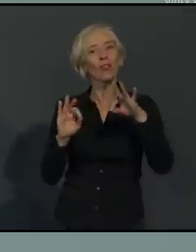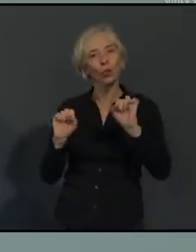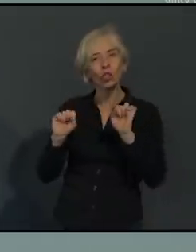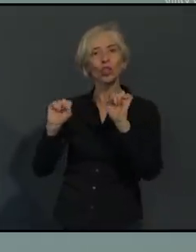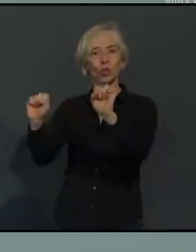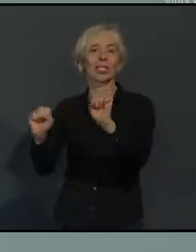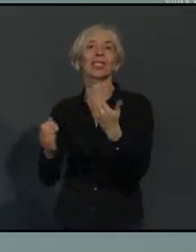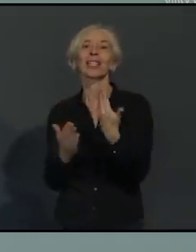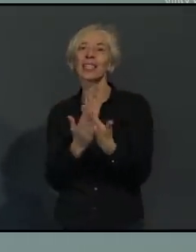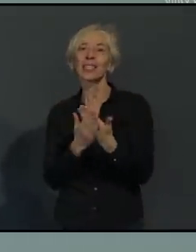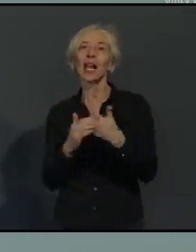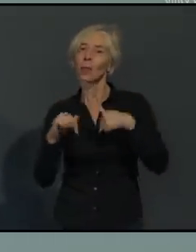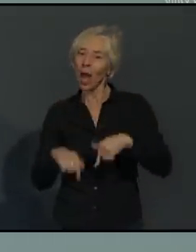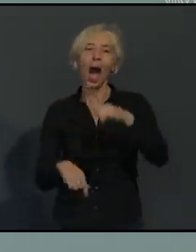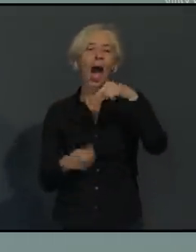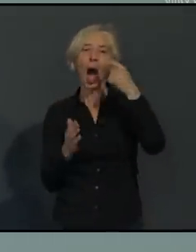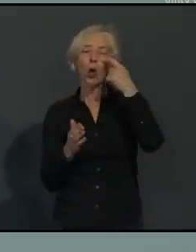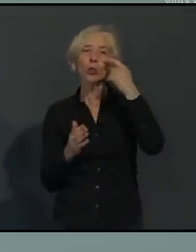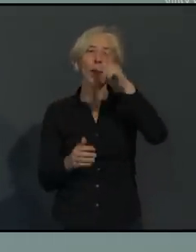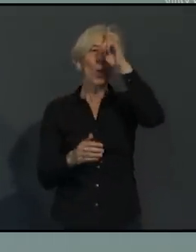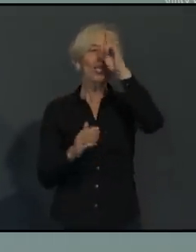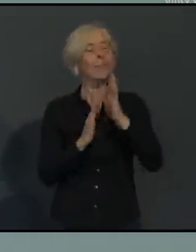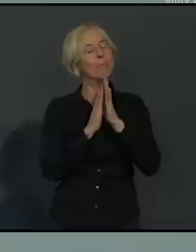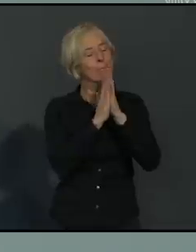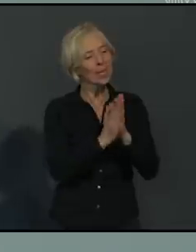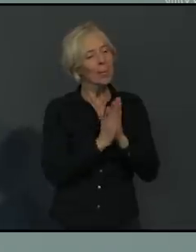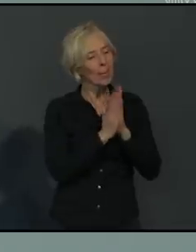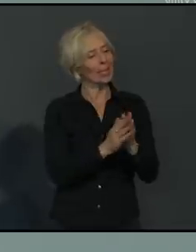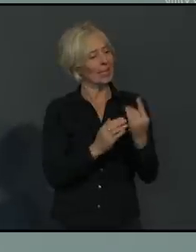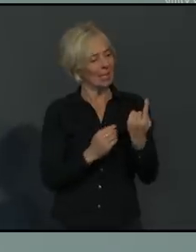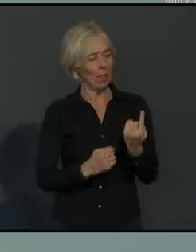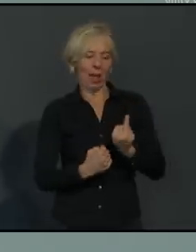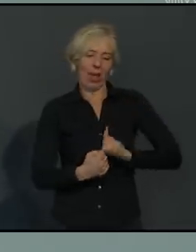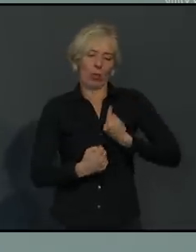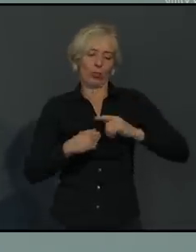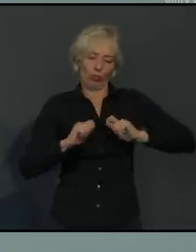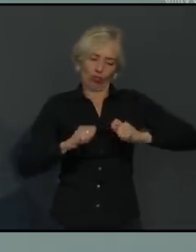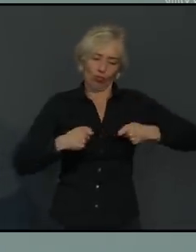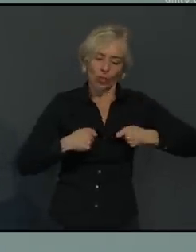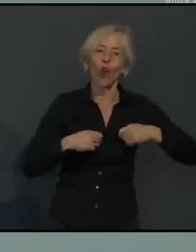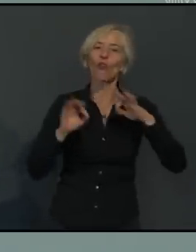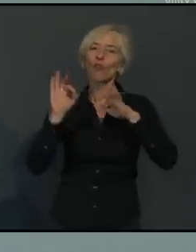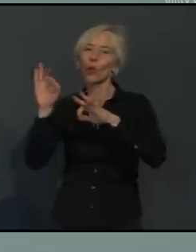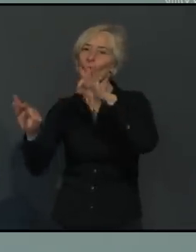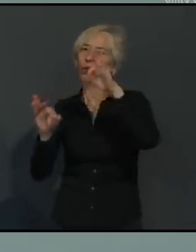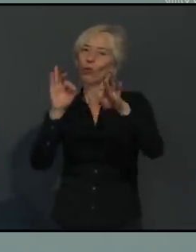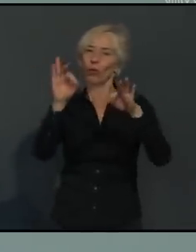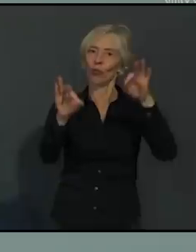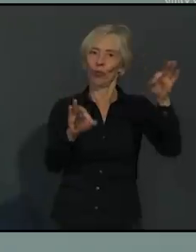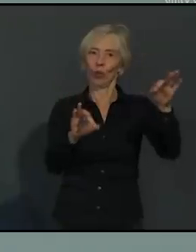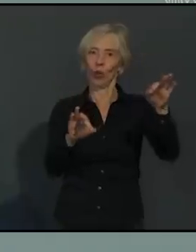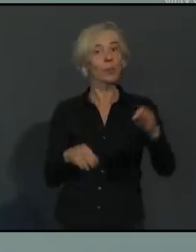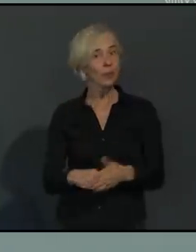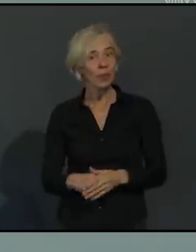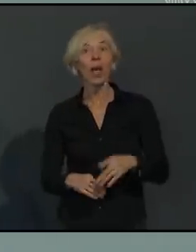Bitte der Polizei, der Augsburger Polizei. Je konsequenter dies von jedem Einzelnen beachtet und umgesetzt wird, umso schneller, denke ich,